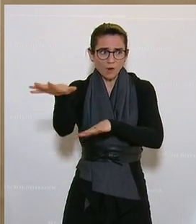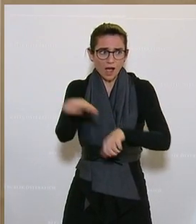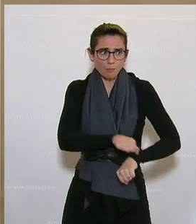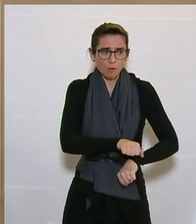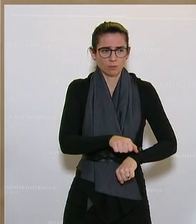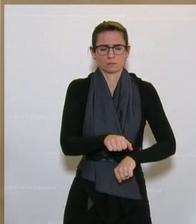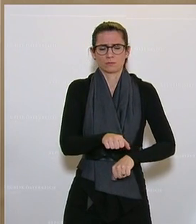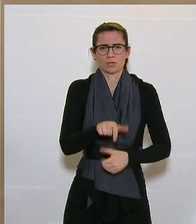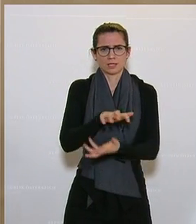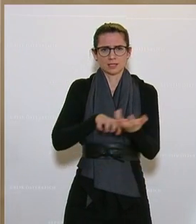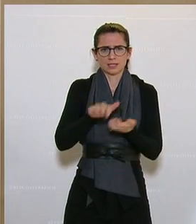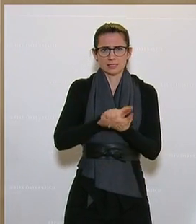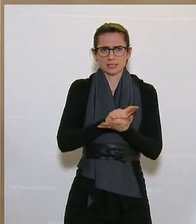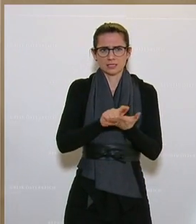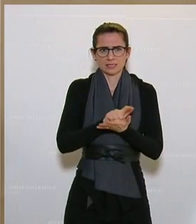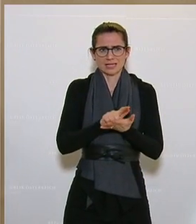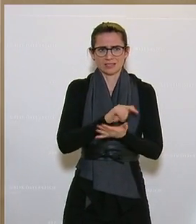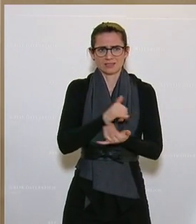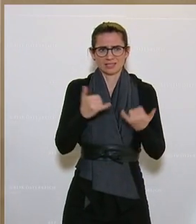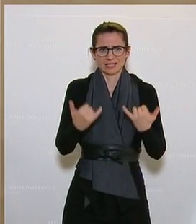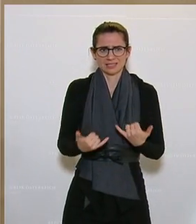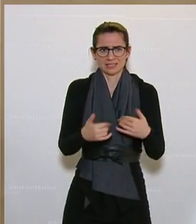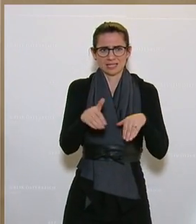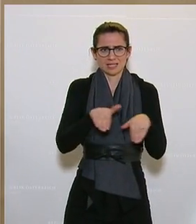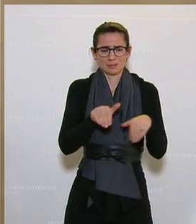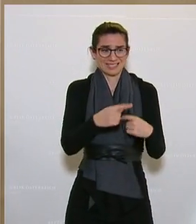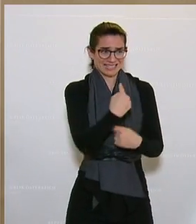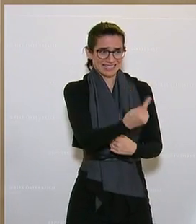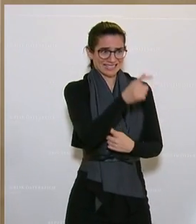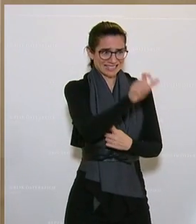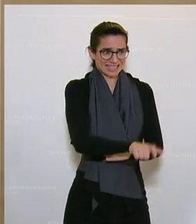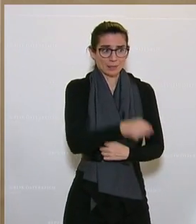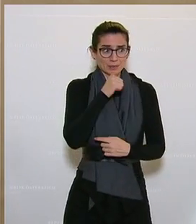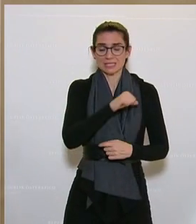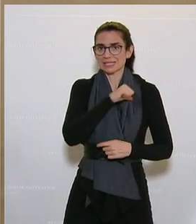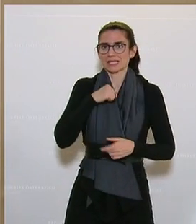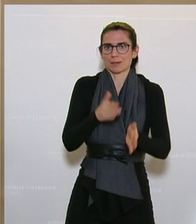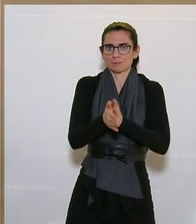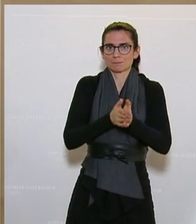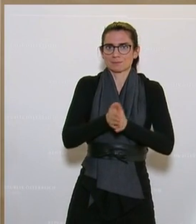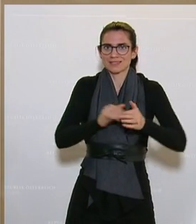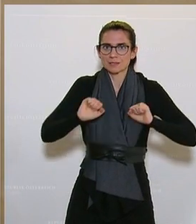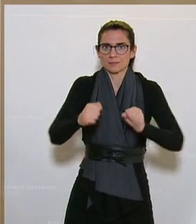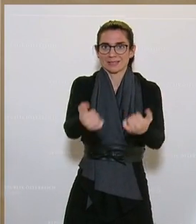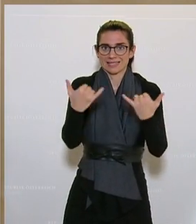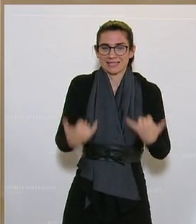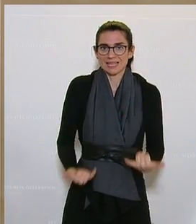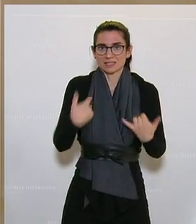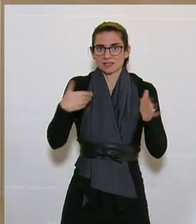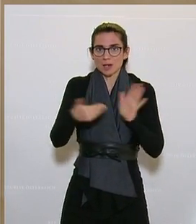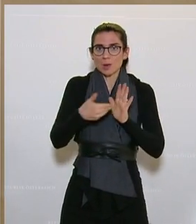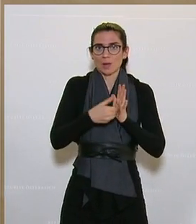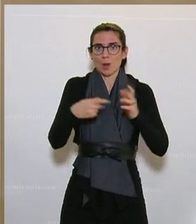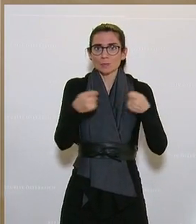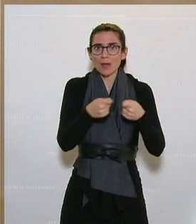Dass in einer Krisenzeit wie dieser der Minister nicht einfach das Heft in die Hand nimmt und sagt, so, wir tun. Wir brauchen hier